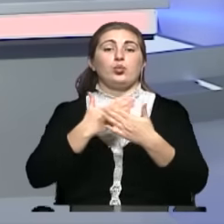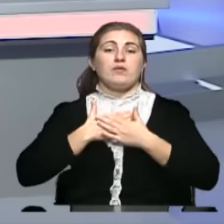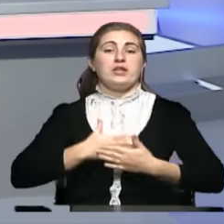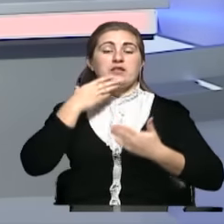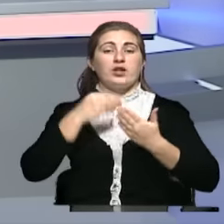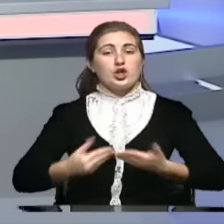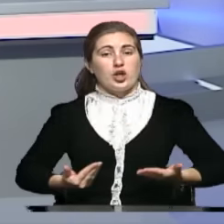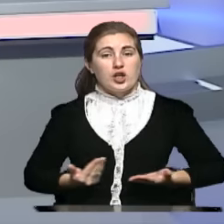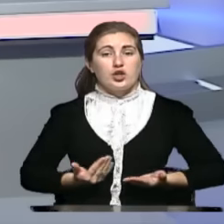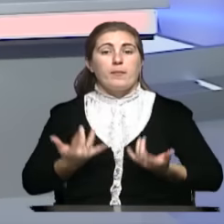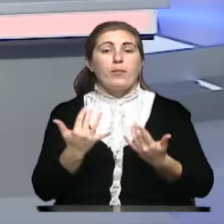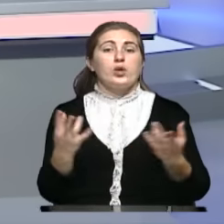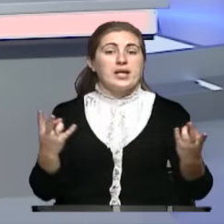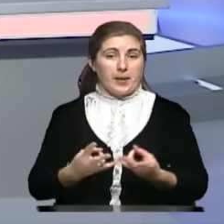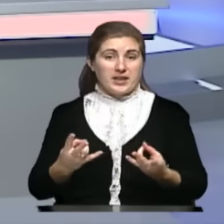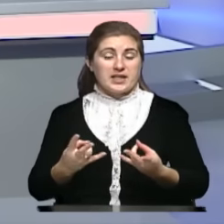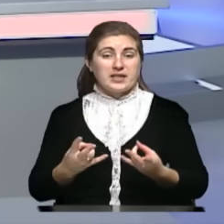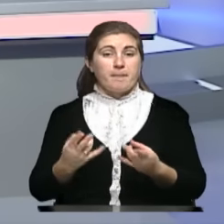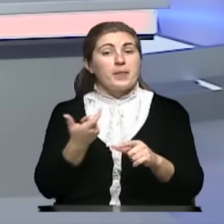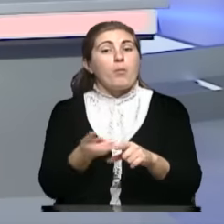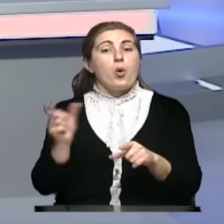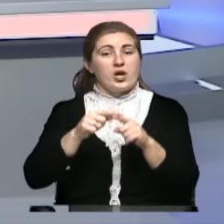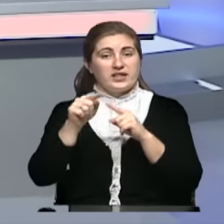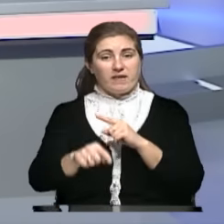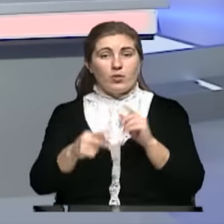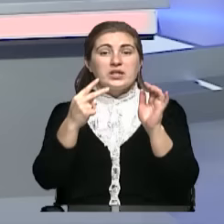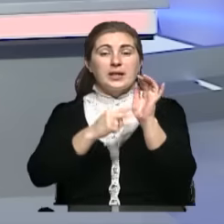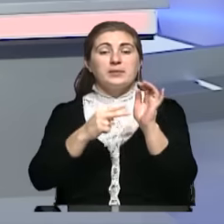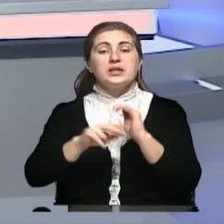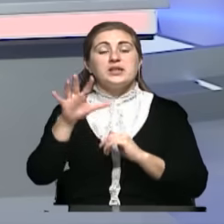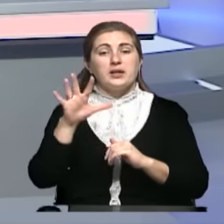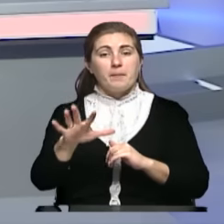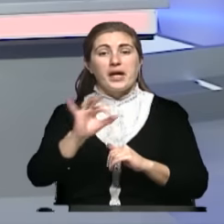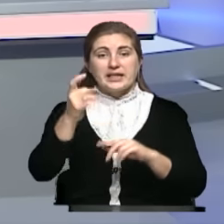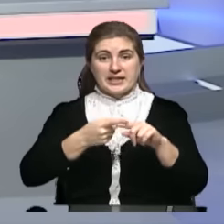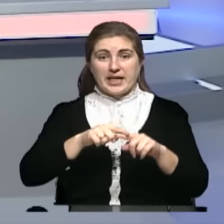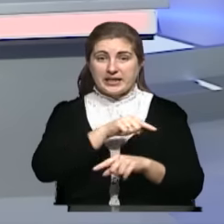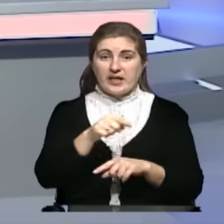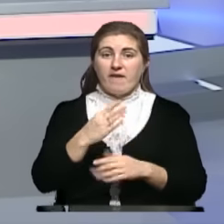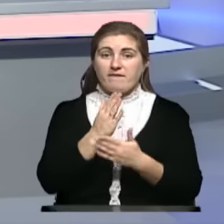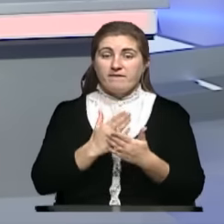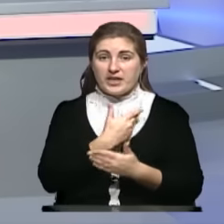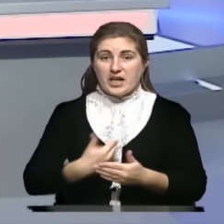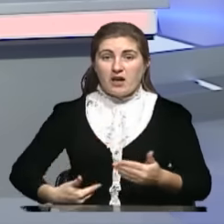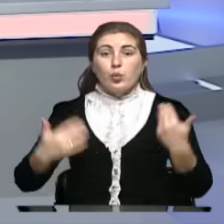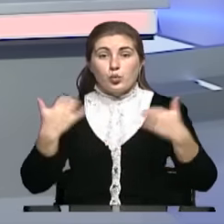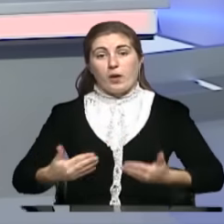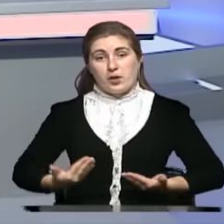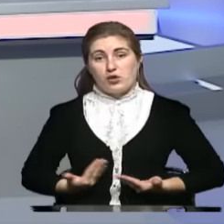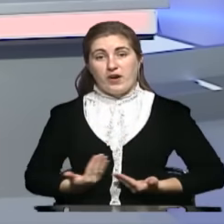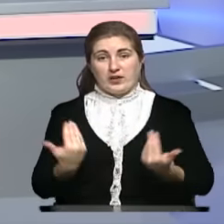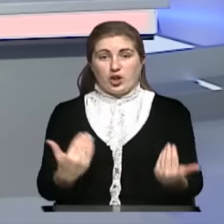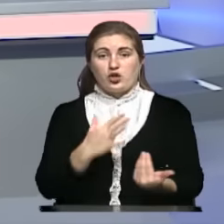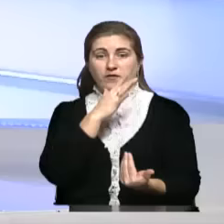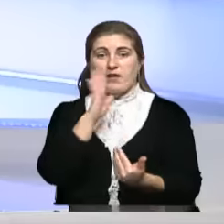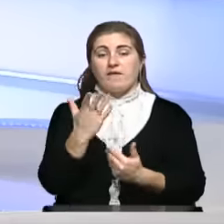жилищных потребностей. Более того, 75 из этих ветеранов уже проживают в настоящее время в